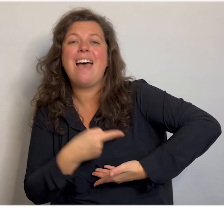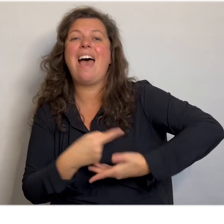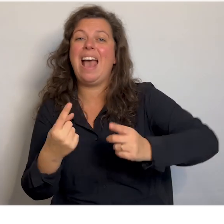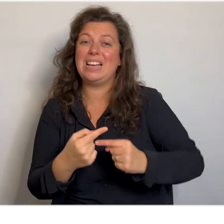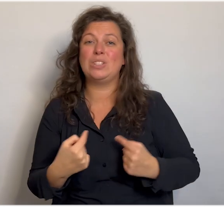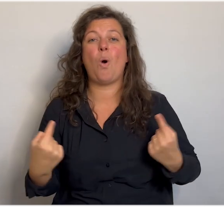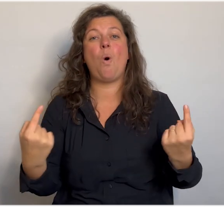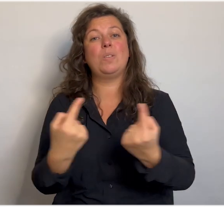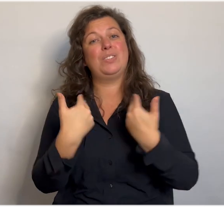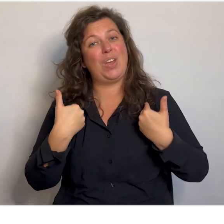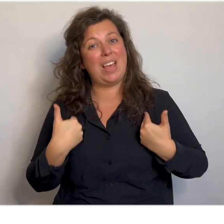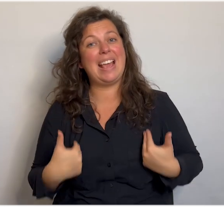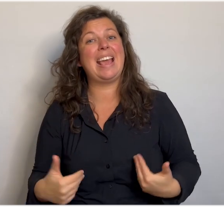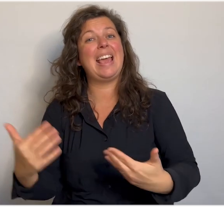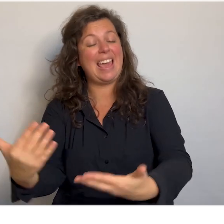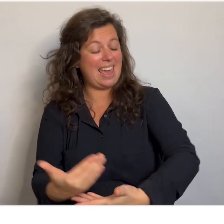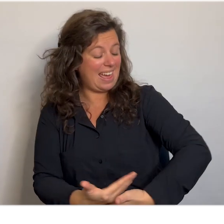Heer.